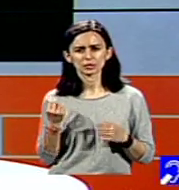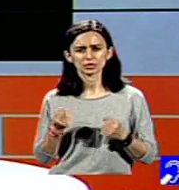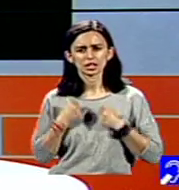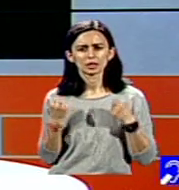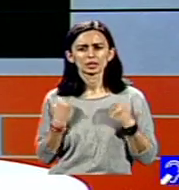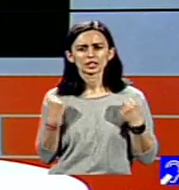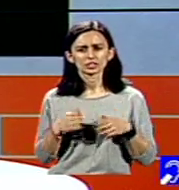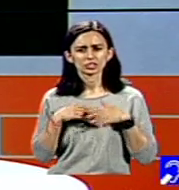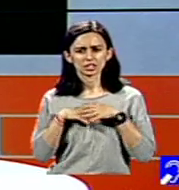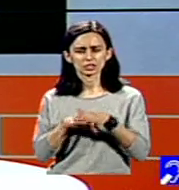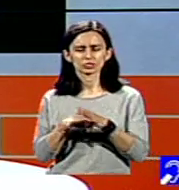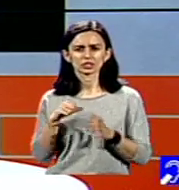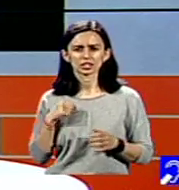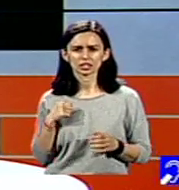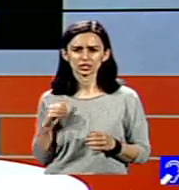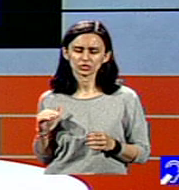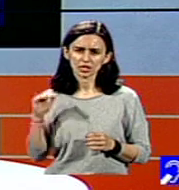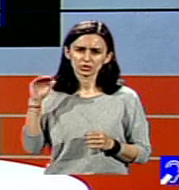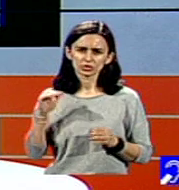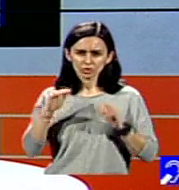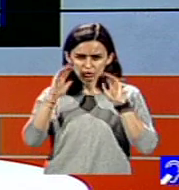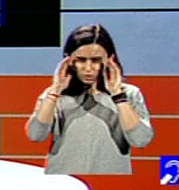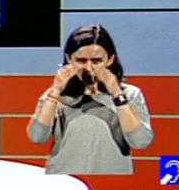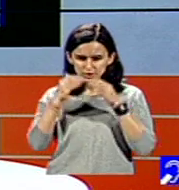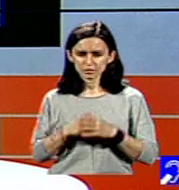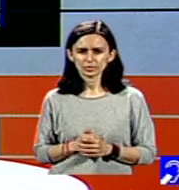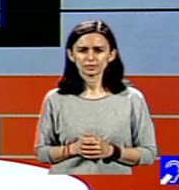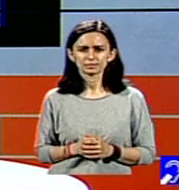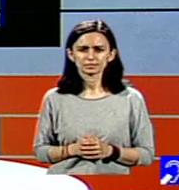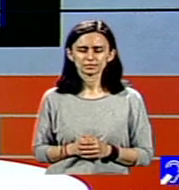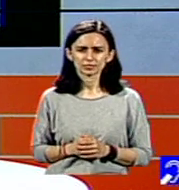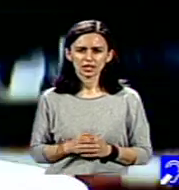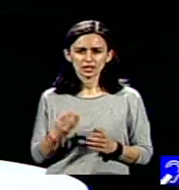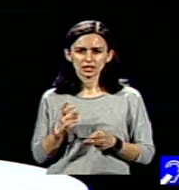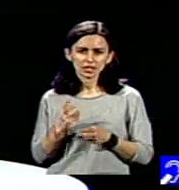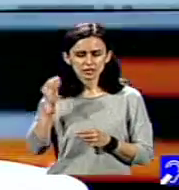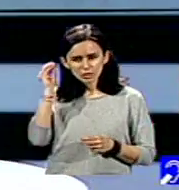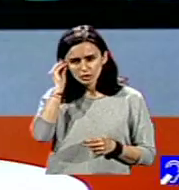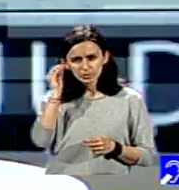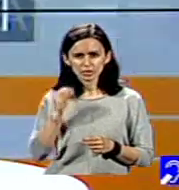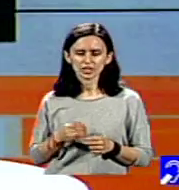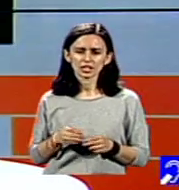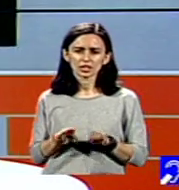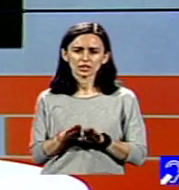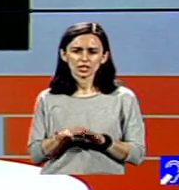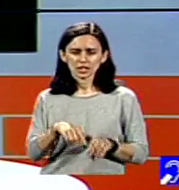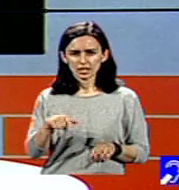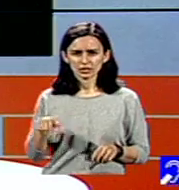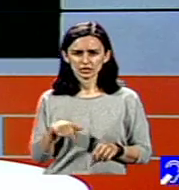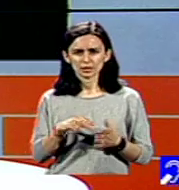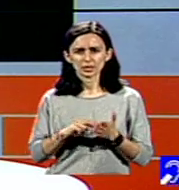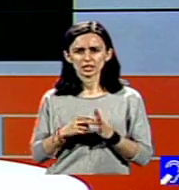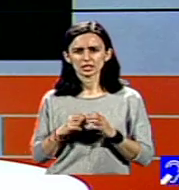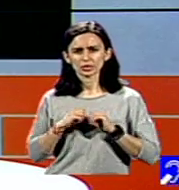tinerilor și adulților cu tulburări de spectru autist. Așa cum v-am obișnuit de fiecare dată, Andreea, colega noastră, e pregătită să ne aducă ultimele